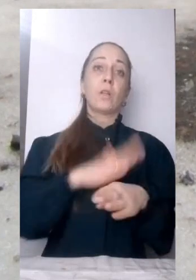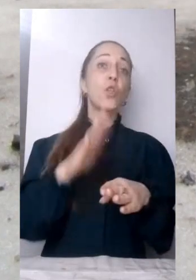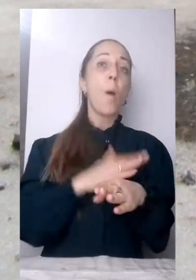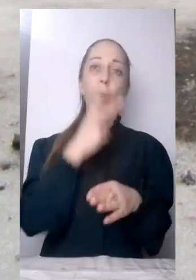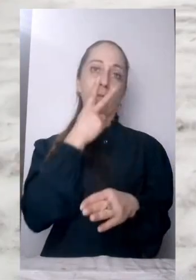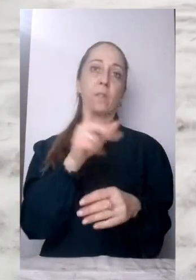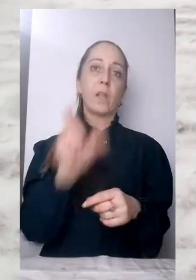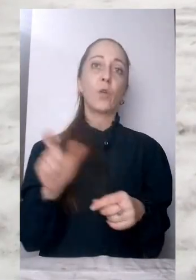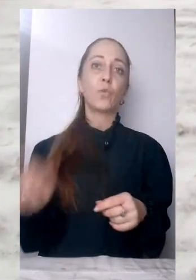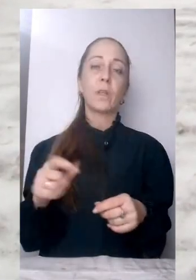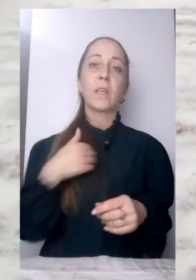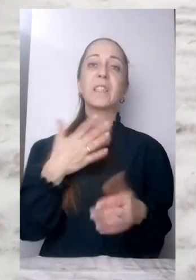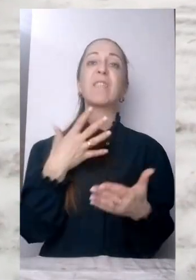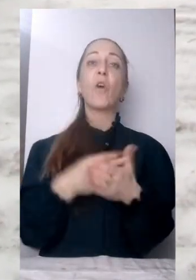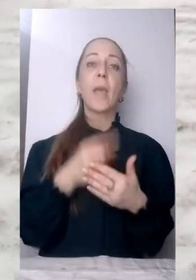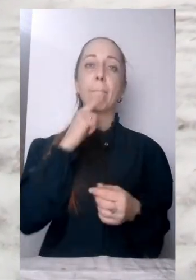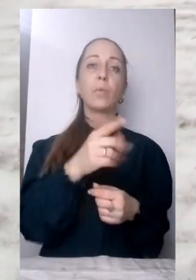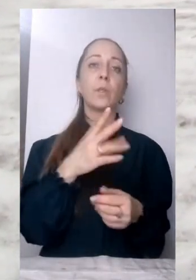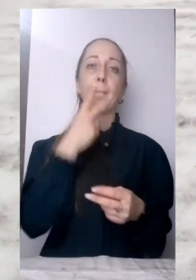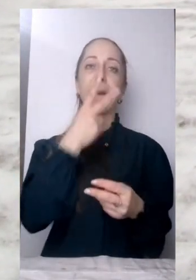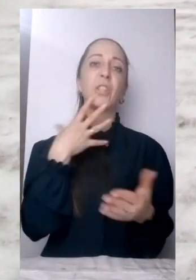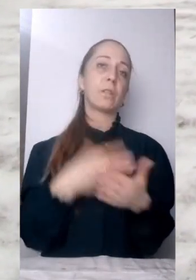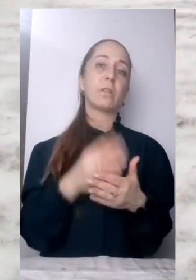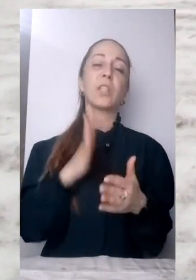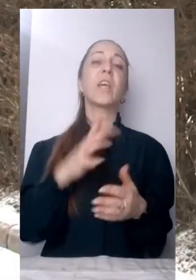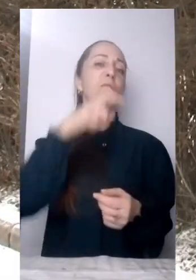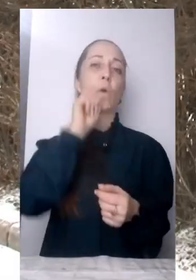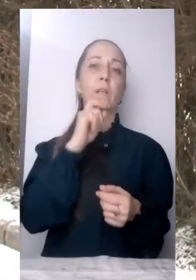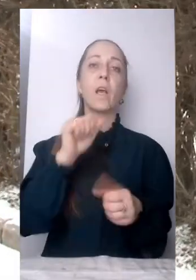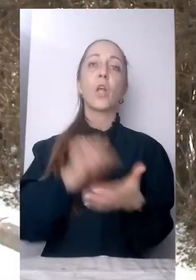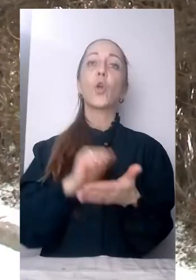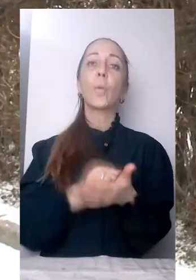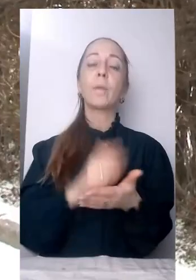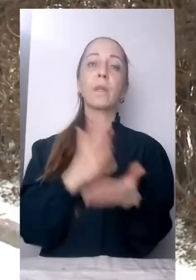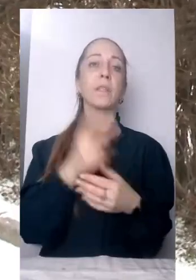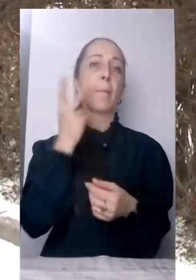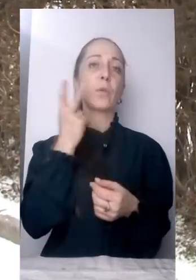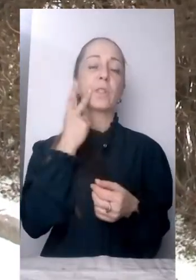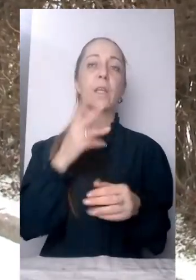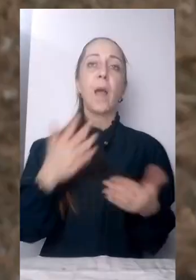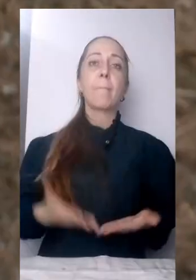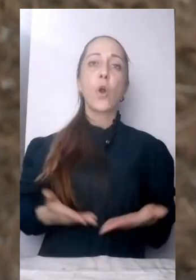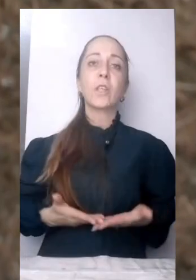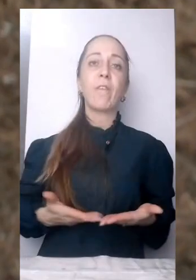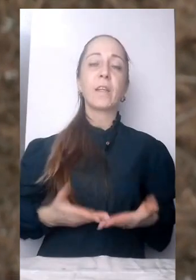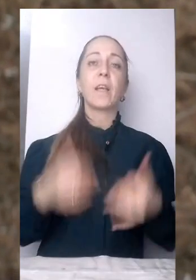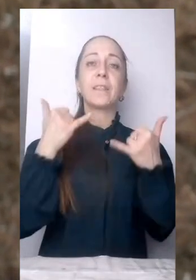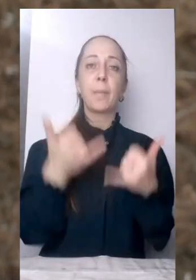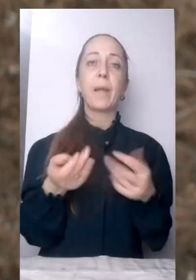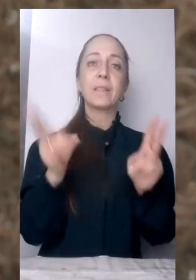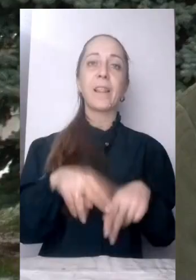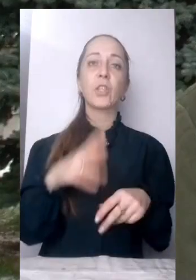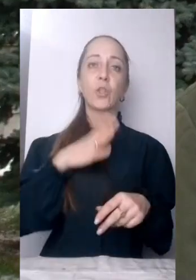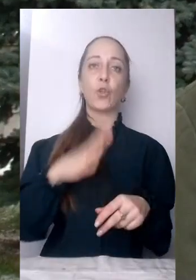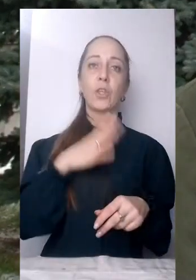бачить в Україні. Зараз в документі вона має посвідку на постійне місце проживання. Каже, тепер залишилось дочекатися український паспорт.